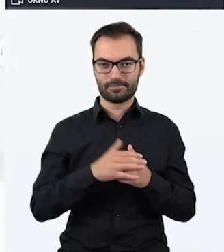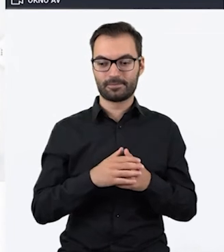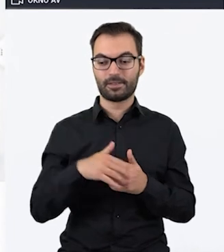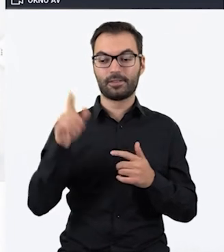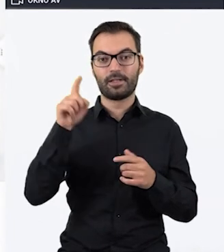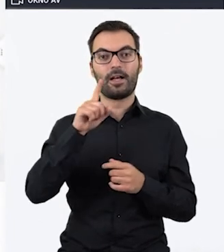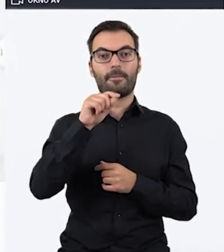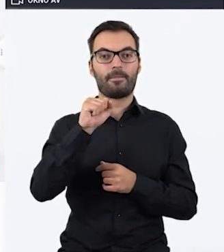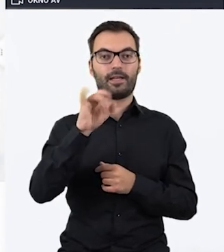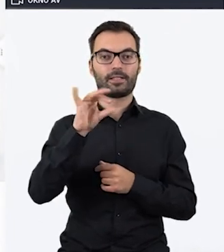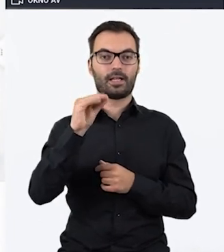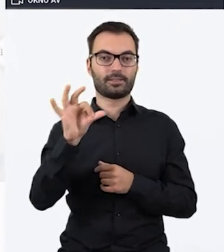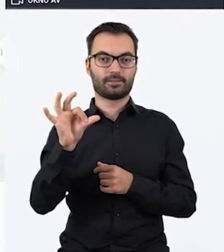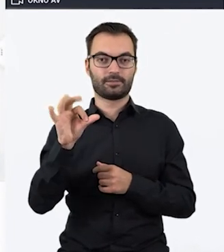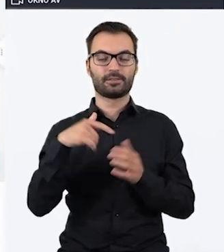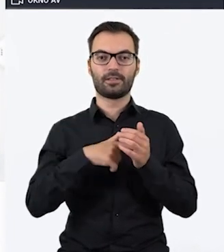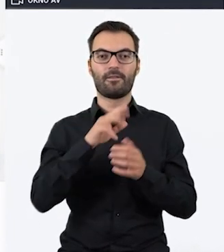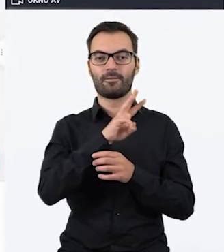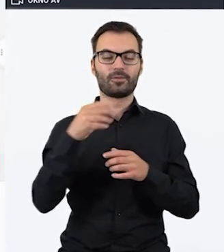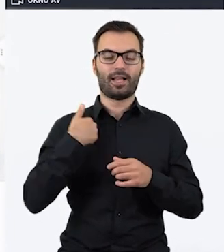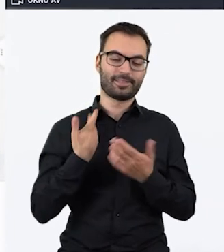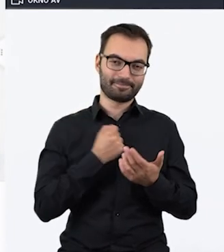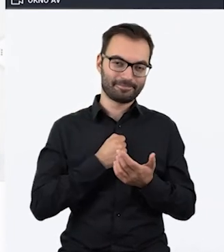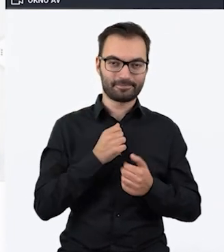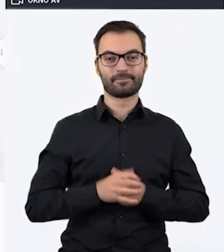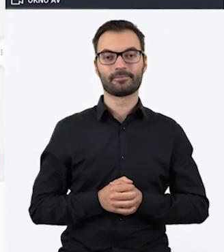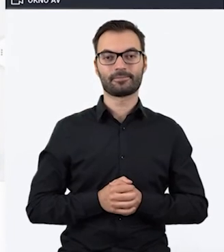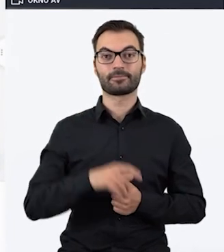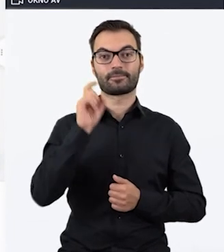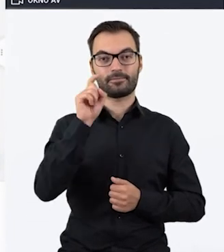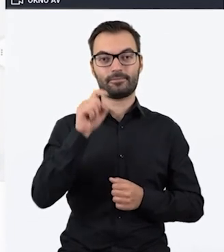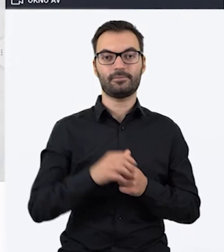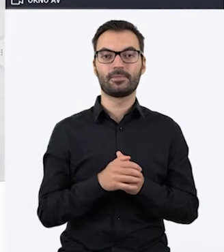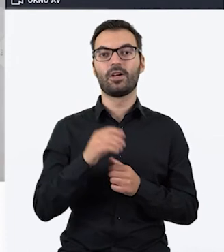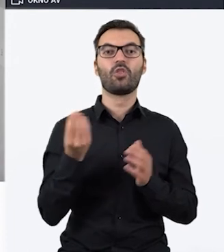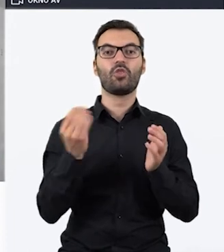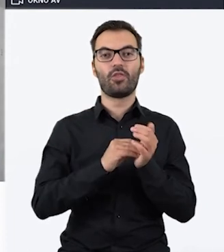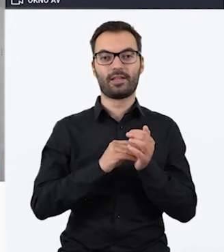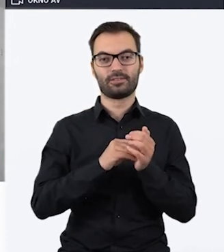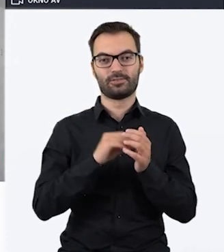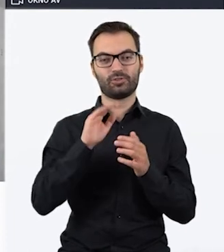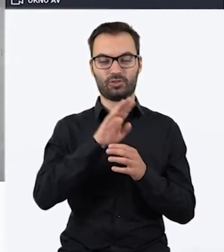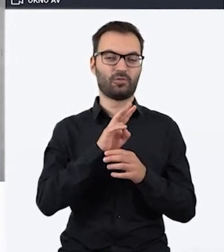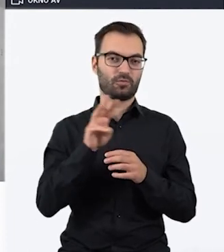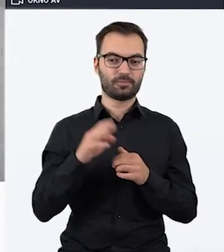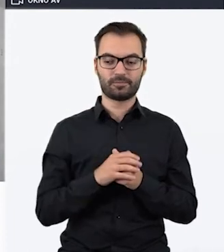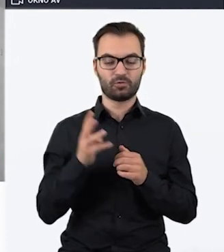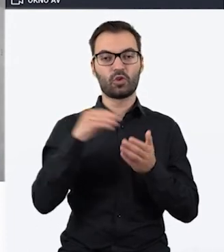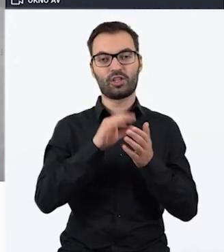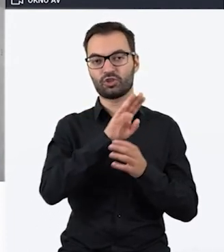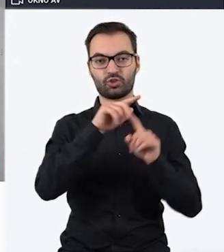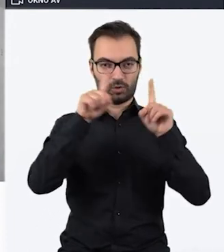pages. Ta strona jest niestety w języku angielskim. Klikamy add page i albo powstamy z gotowego